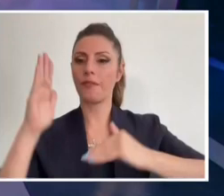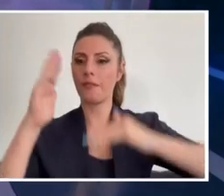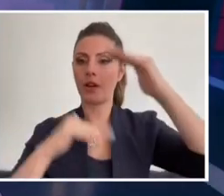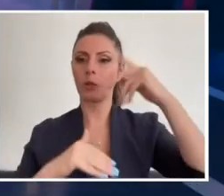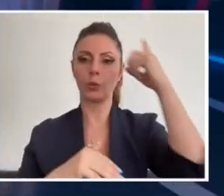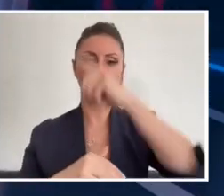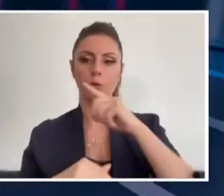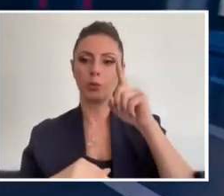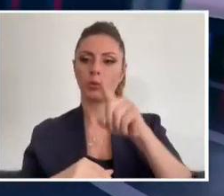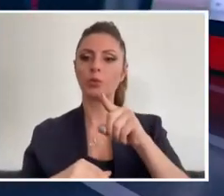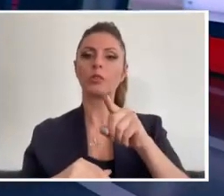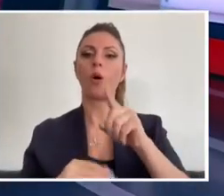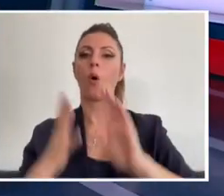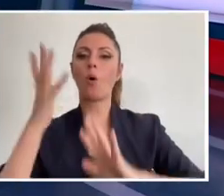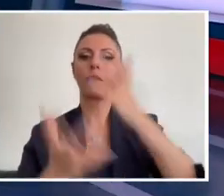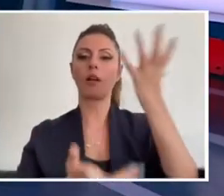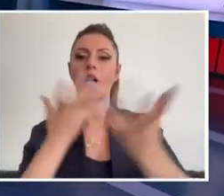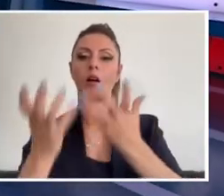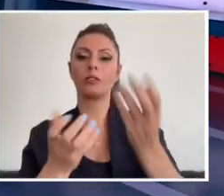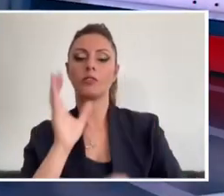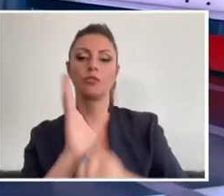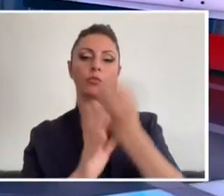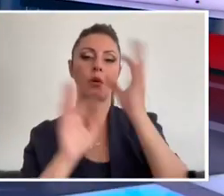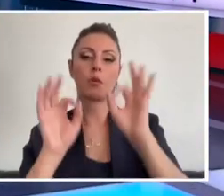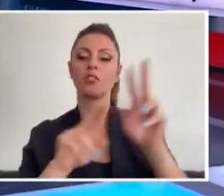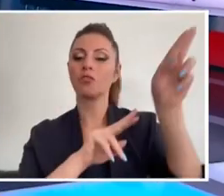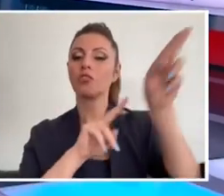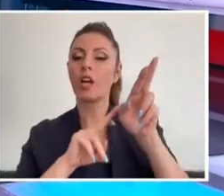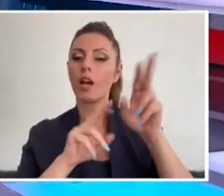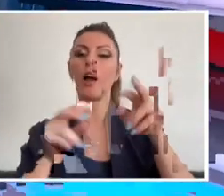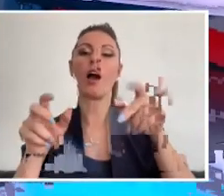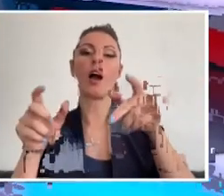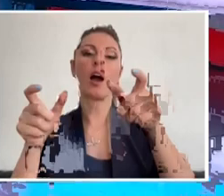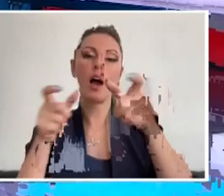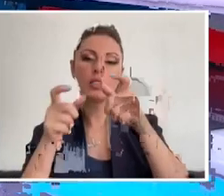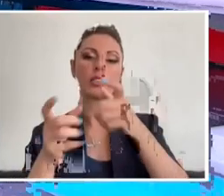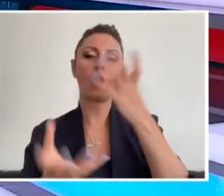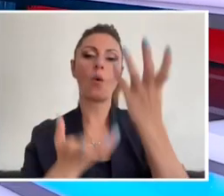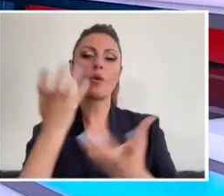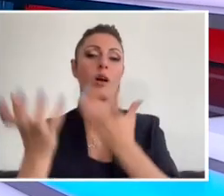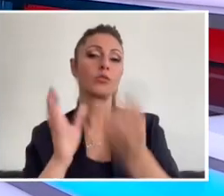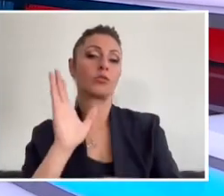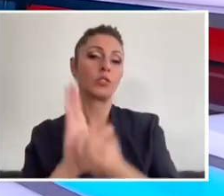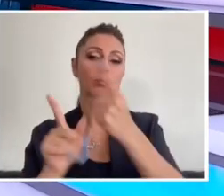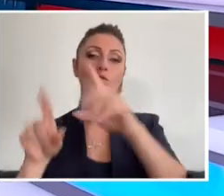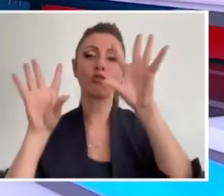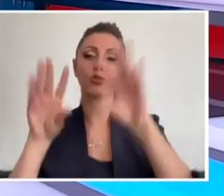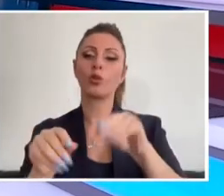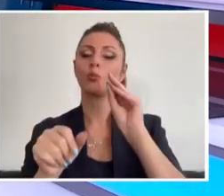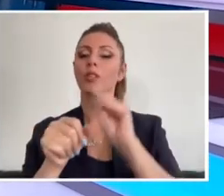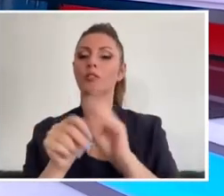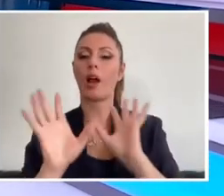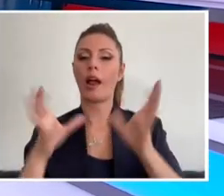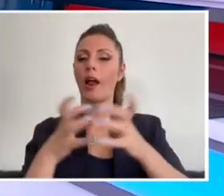orman yangını haberleri arda arda geliyor. Çanakkale ve Hatay'da çıkan orman yangınlarını söndürmek için ekiplerin mücadelesi